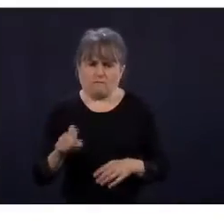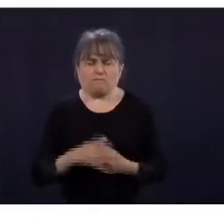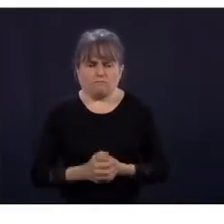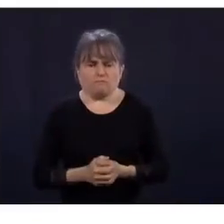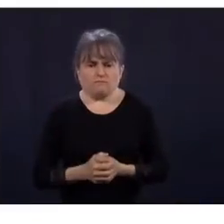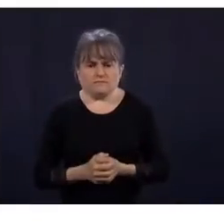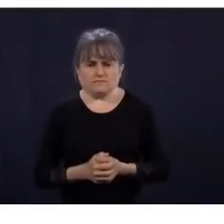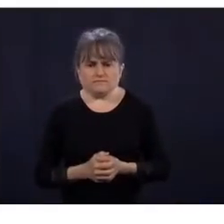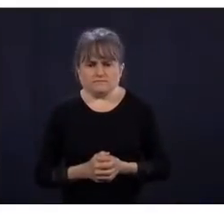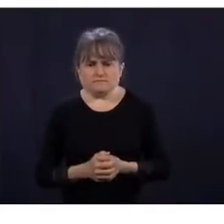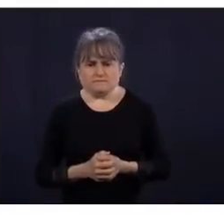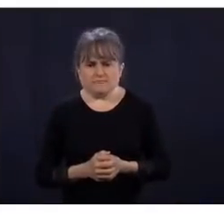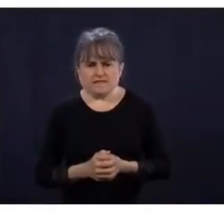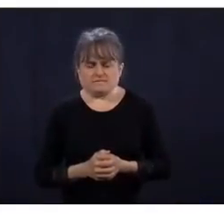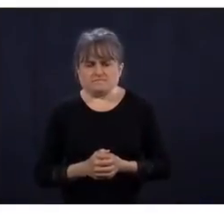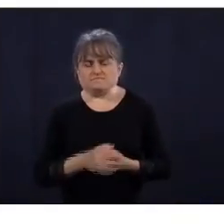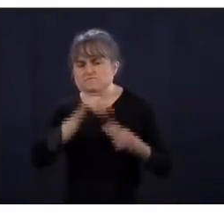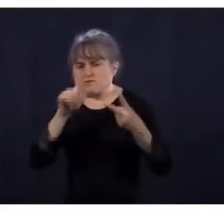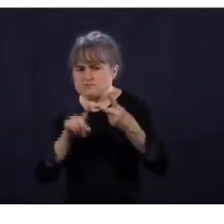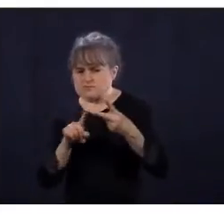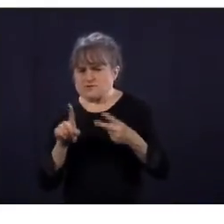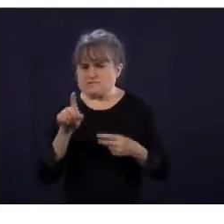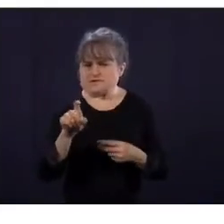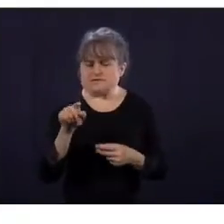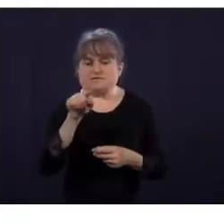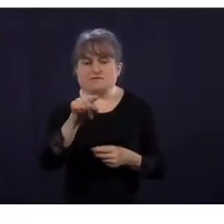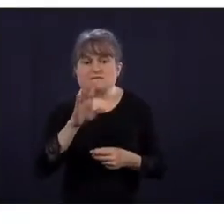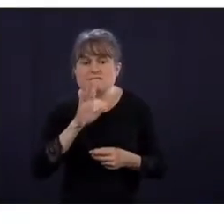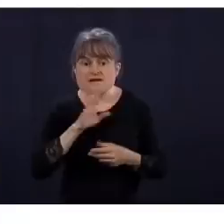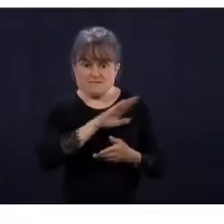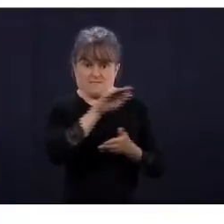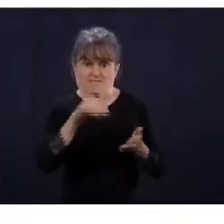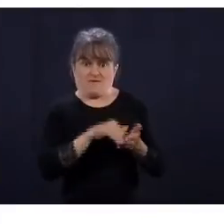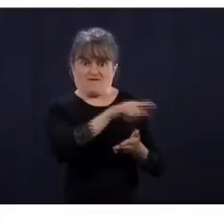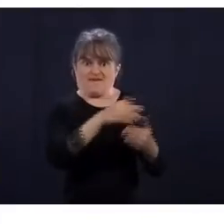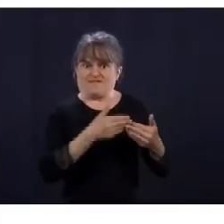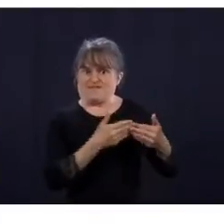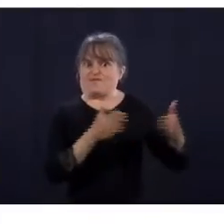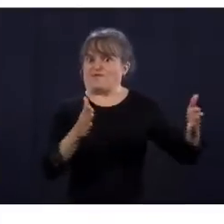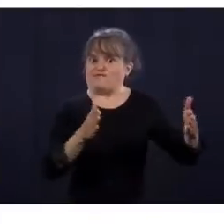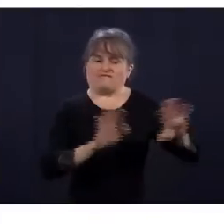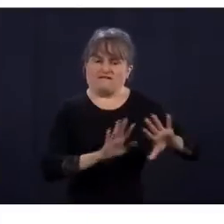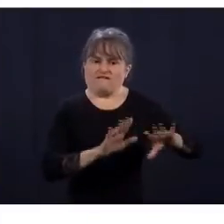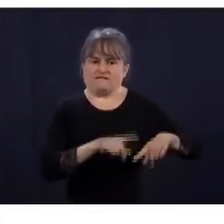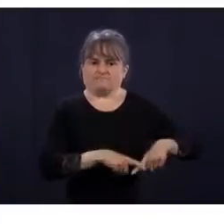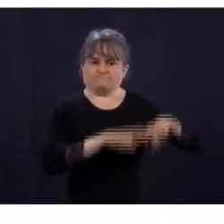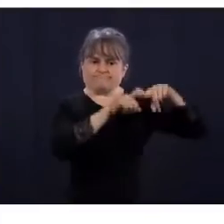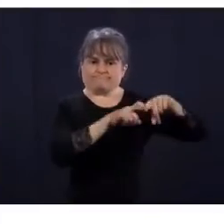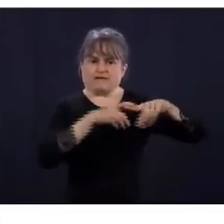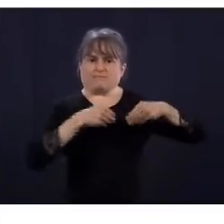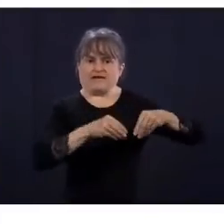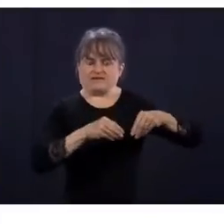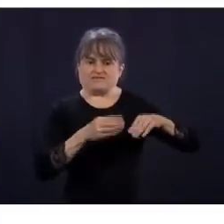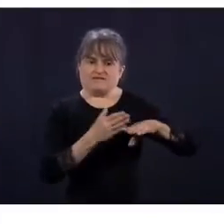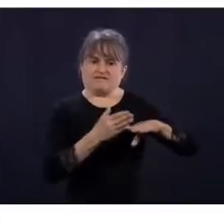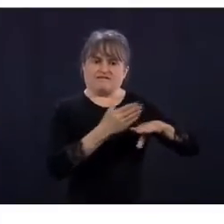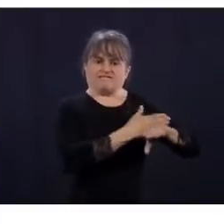zones froides et qu'ils ne veulent pas vraiment voir arriver ces gens-là. Qu'est-ce que vous avez à leur dire aux gens, entre autres, de Beaumont et des Laurentides?